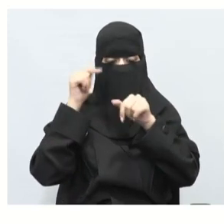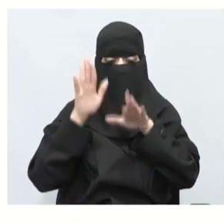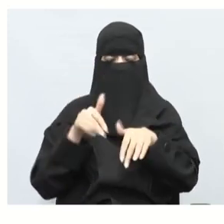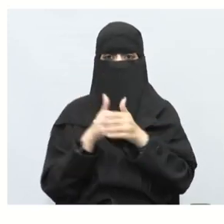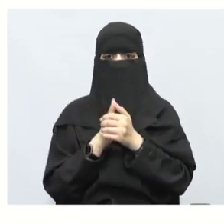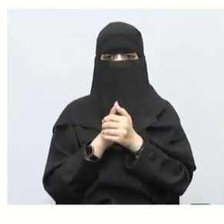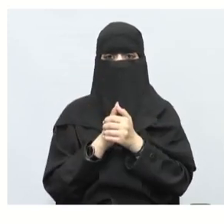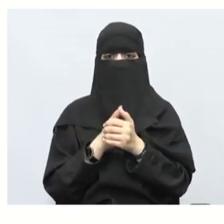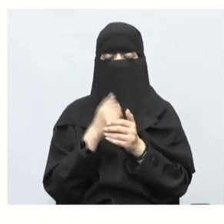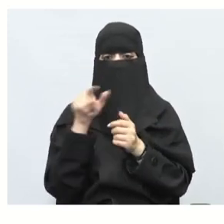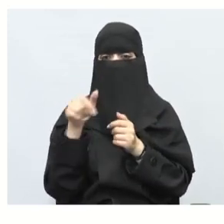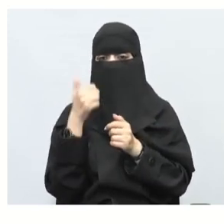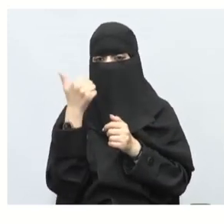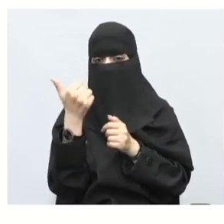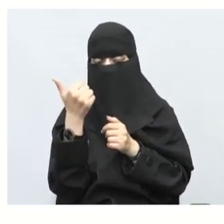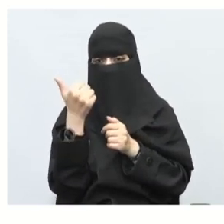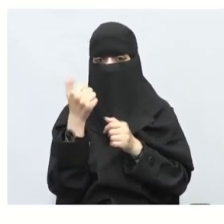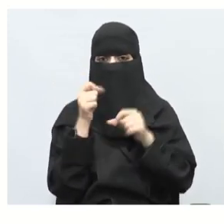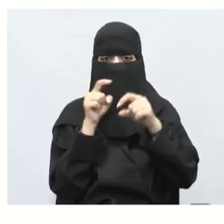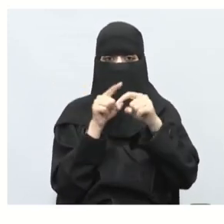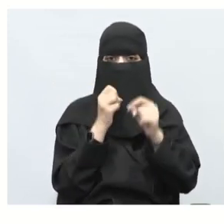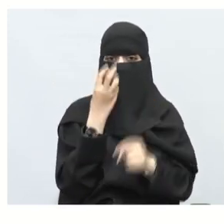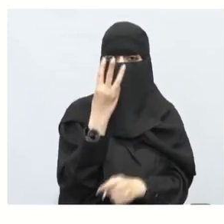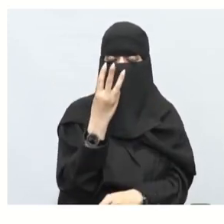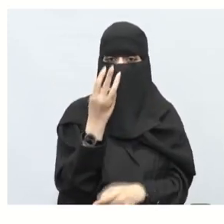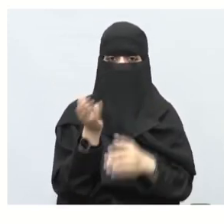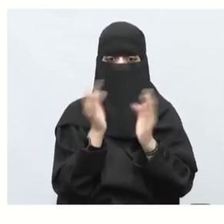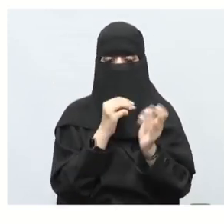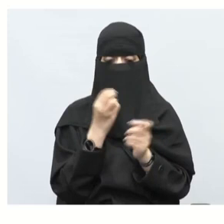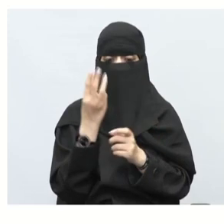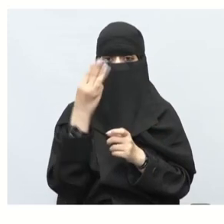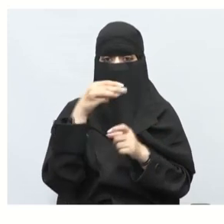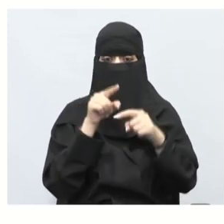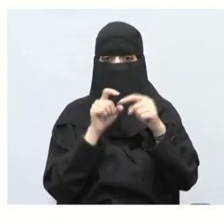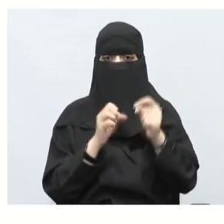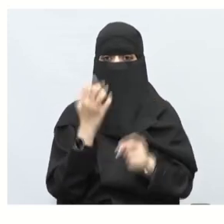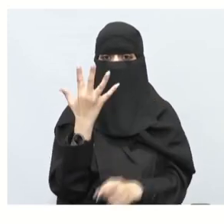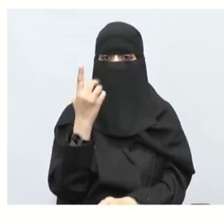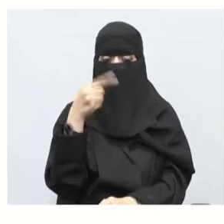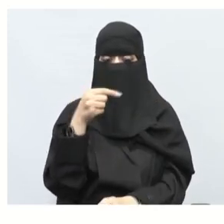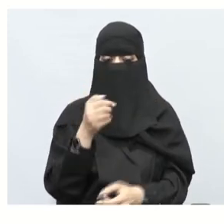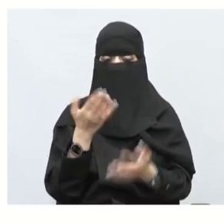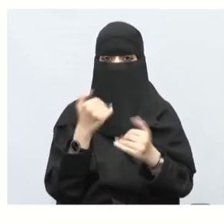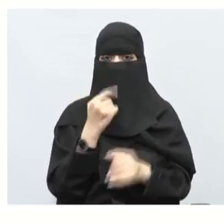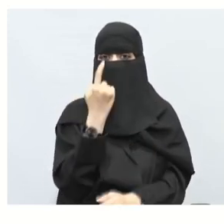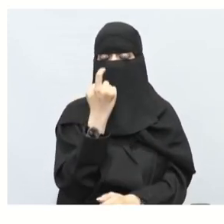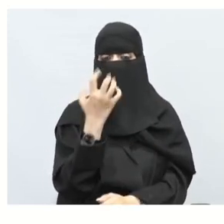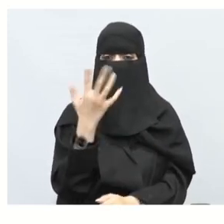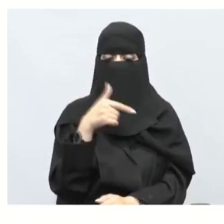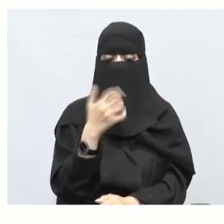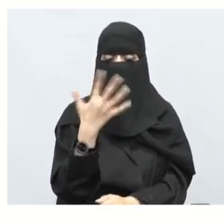الستة نصفة كم؟ أحسنتم ثلاثة طيب الثلاثون نصفها كم؟ أحسنتم خمسة عشر المئة نصفها